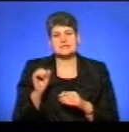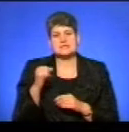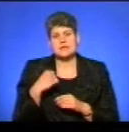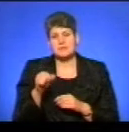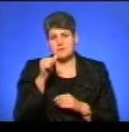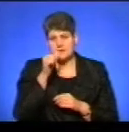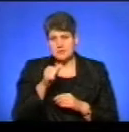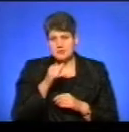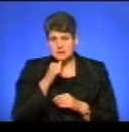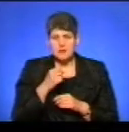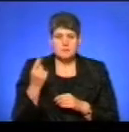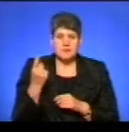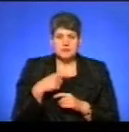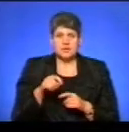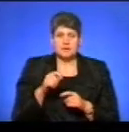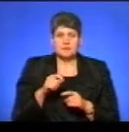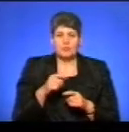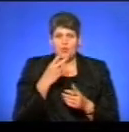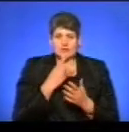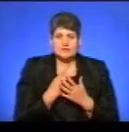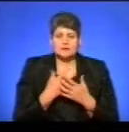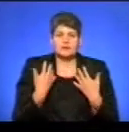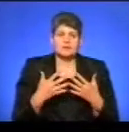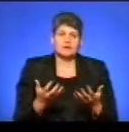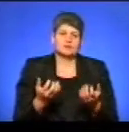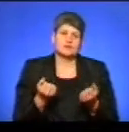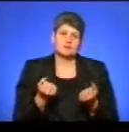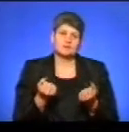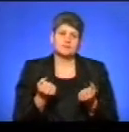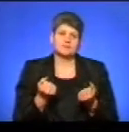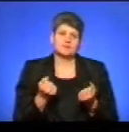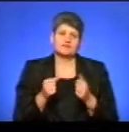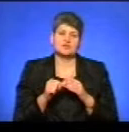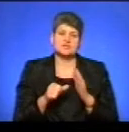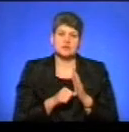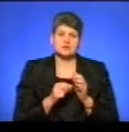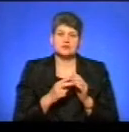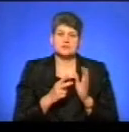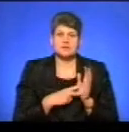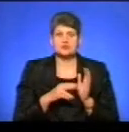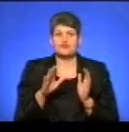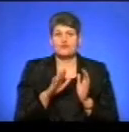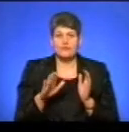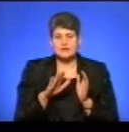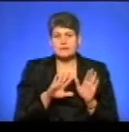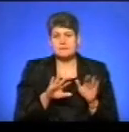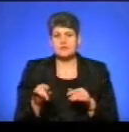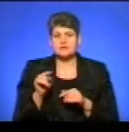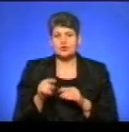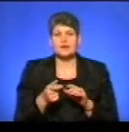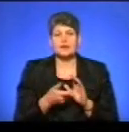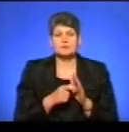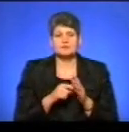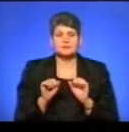місяця. Перші контрольні показники ми отримали 16-17 вересня, після того, як Кабмін